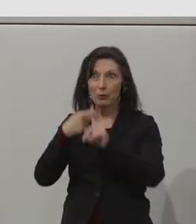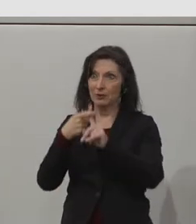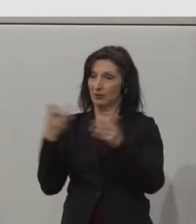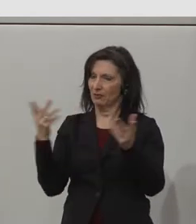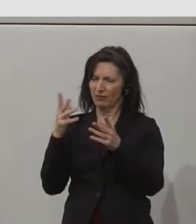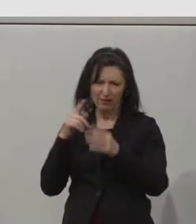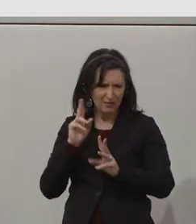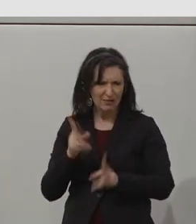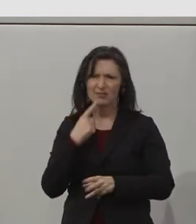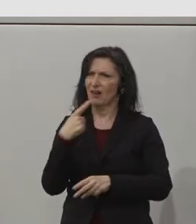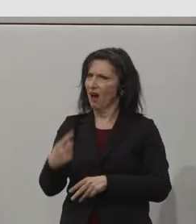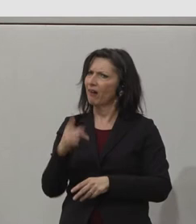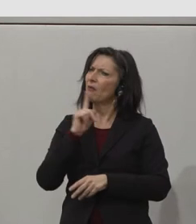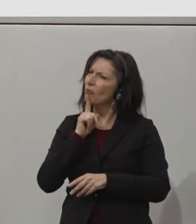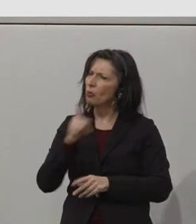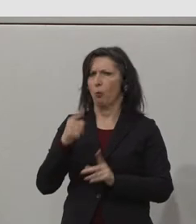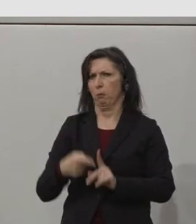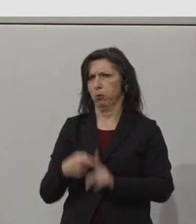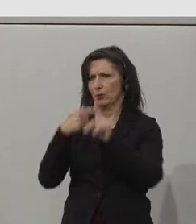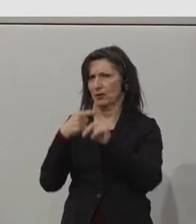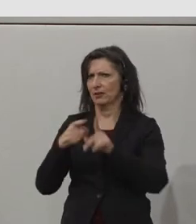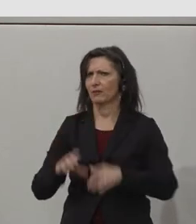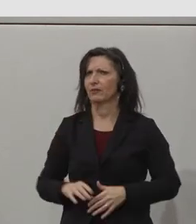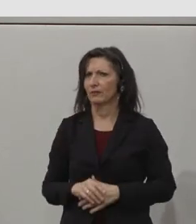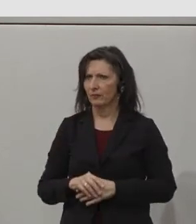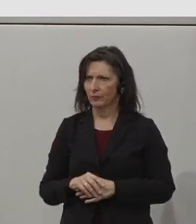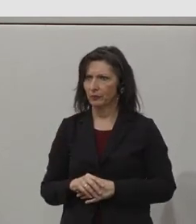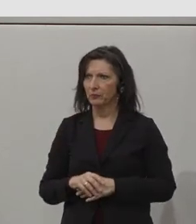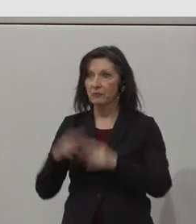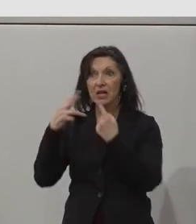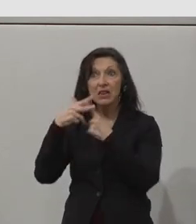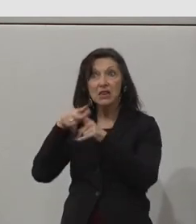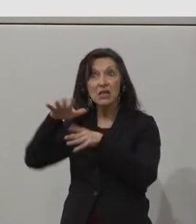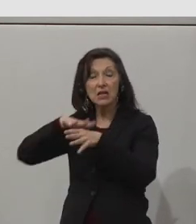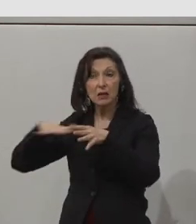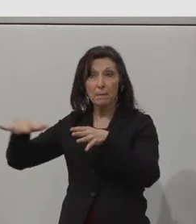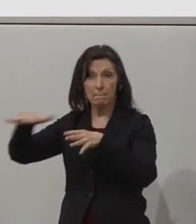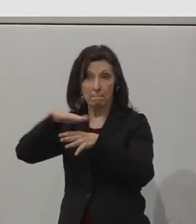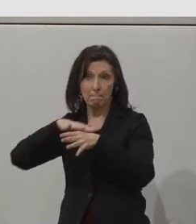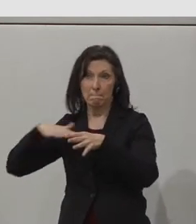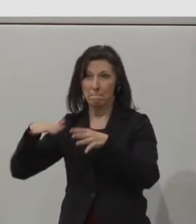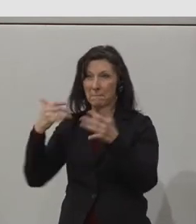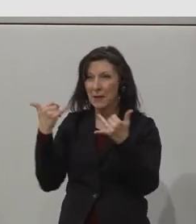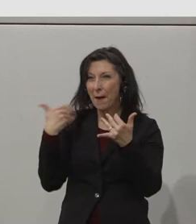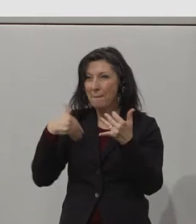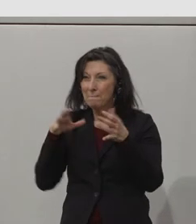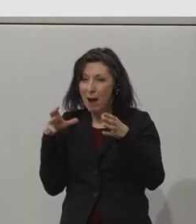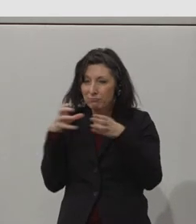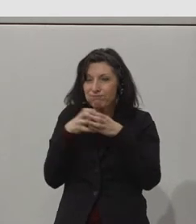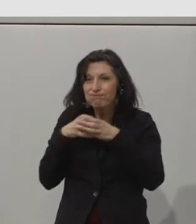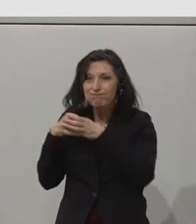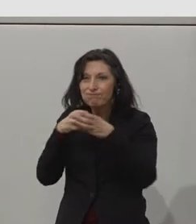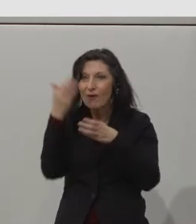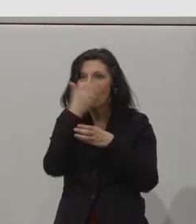teams involved to become closer and to kind of feel that they are doing something together